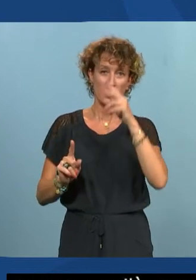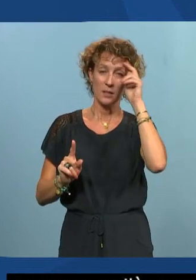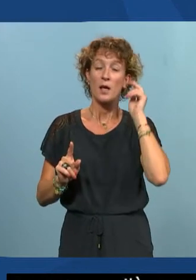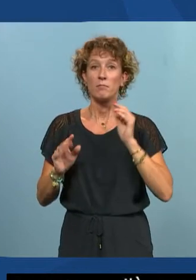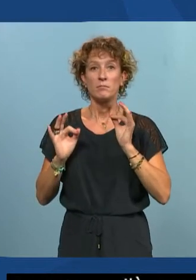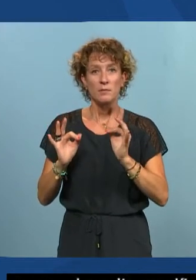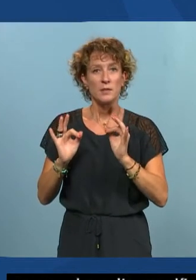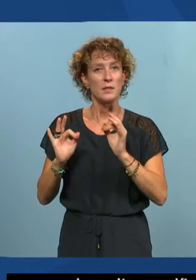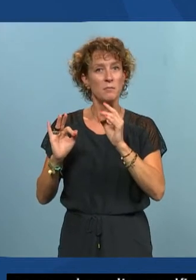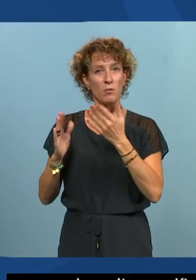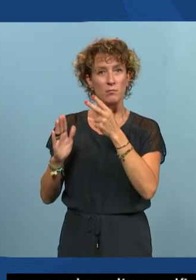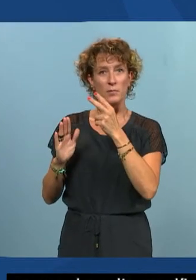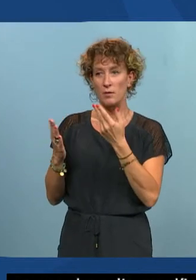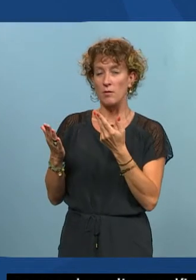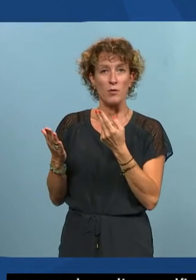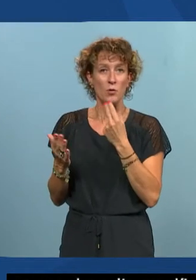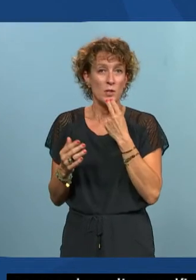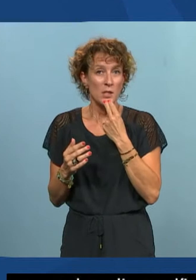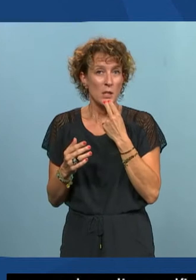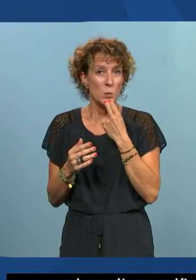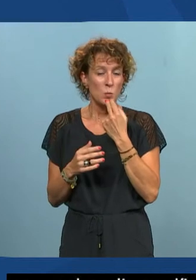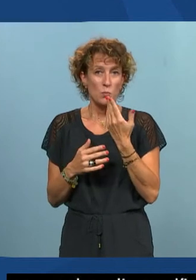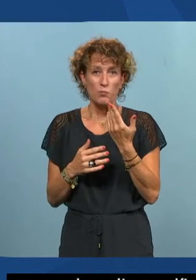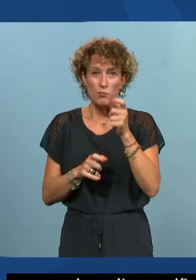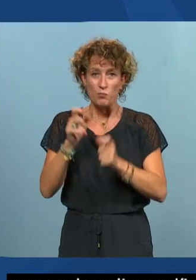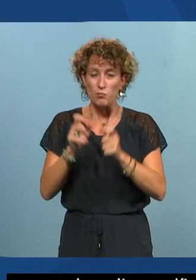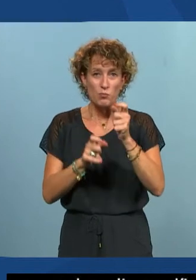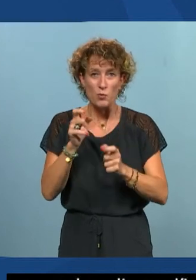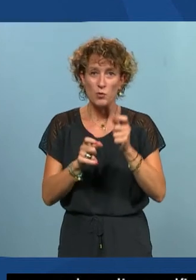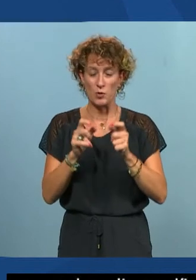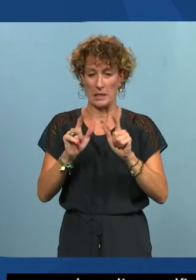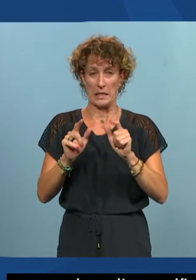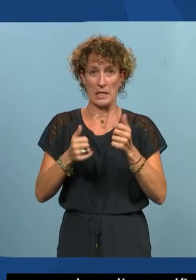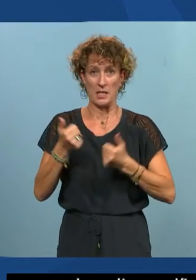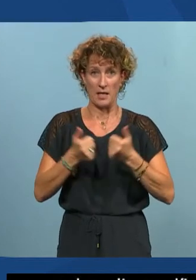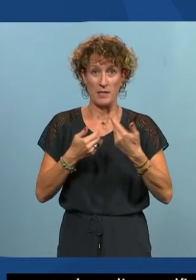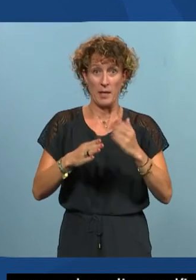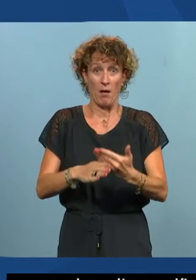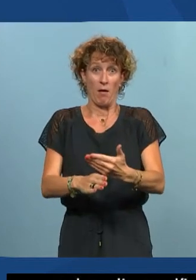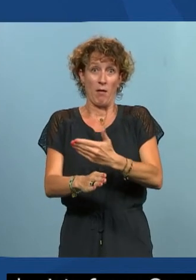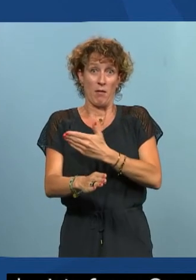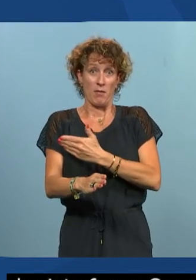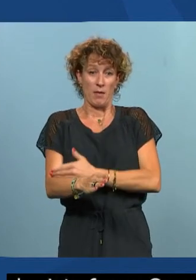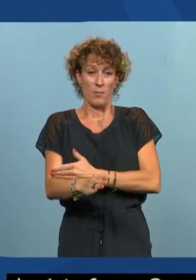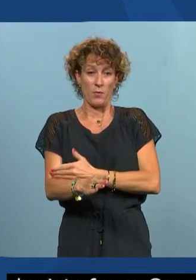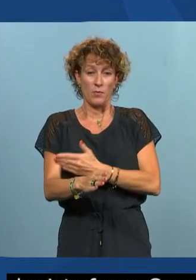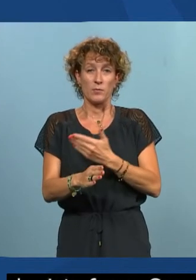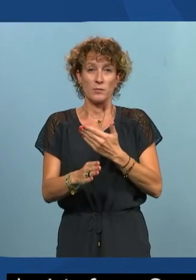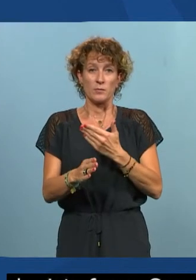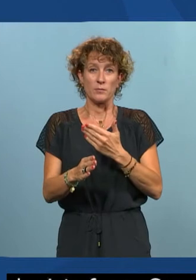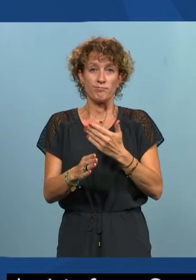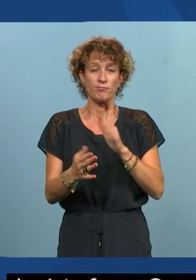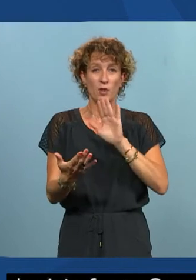effectivement l'expérience utilisateur ne s'arrête pas là on a le service on a tout ce qui va en amont de l'utilisation de l'interface